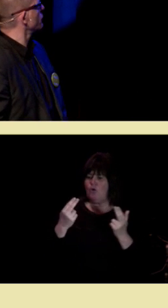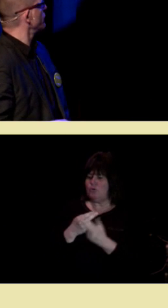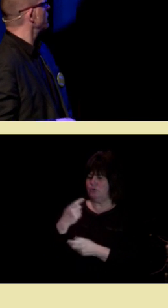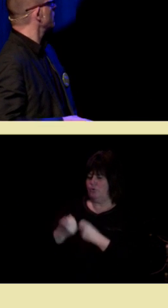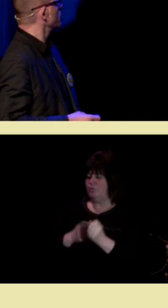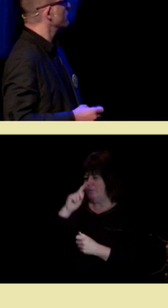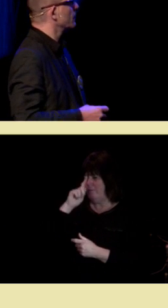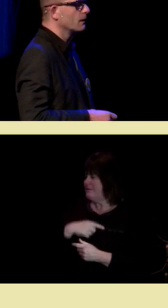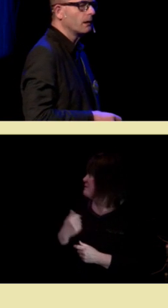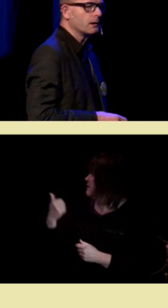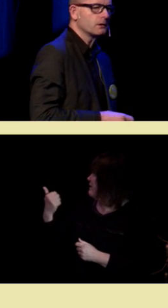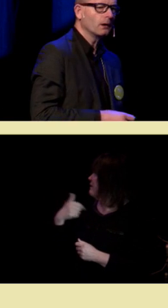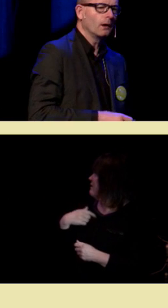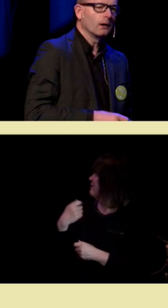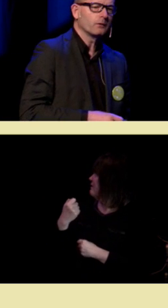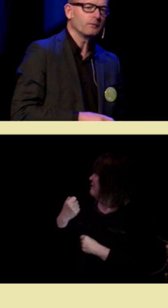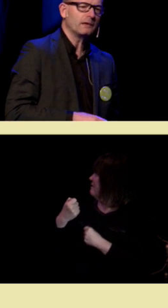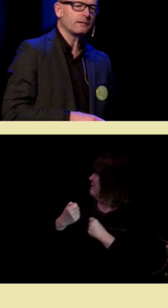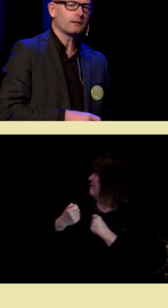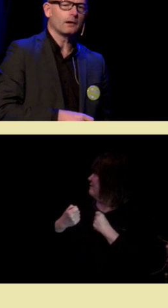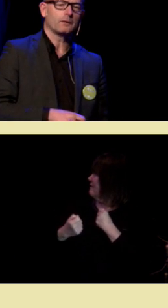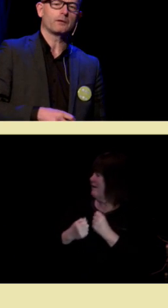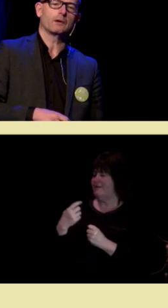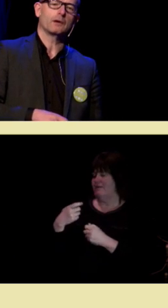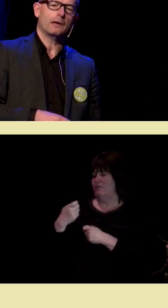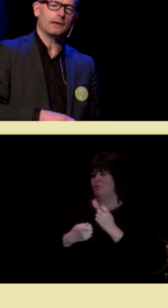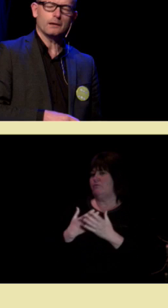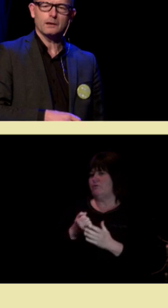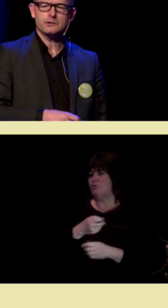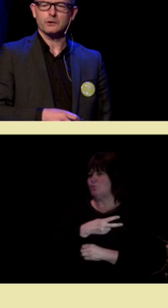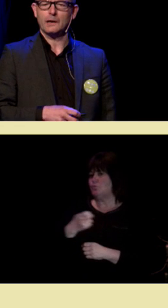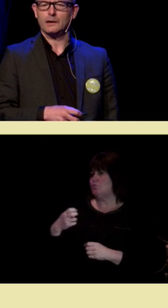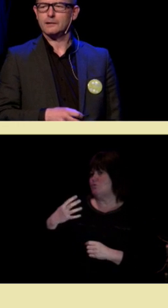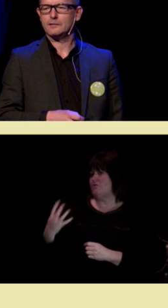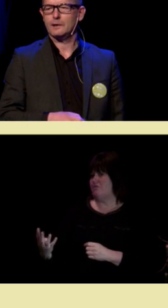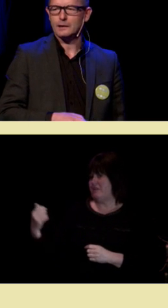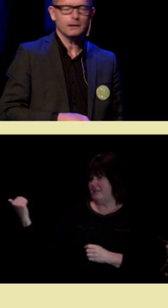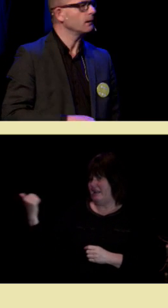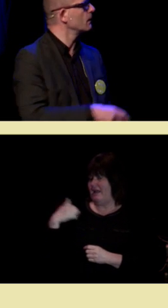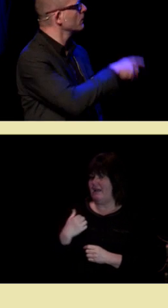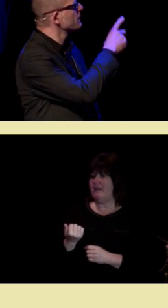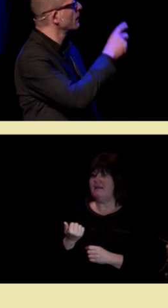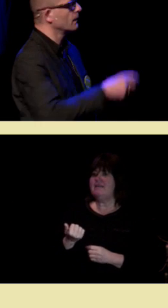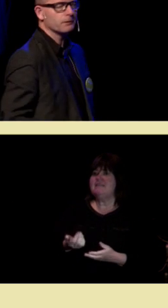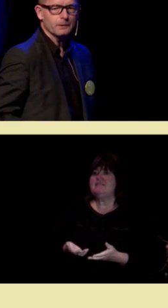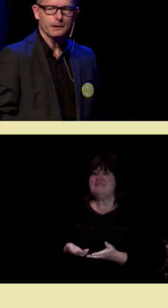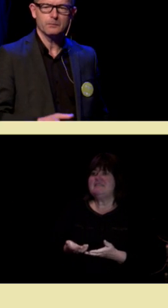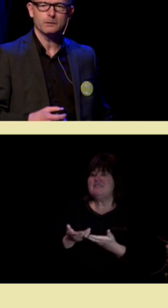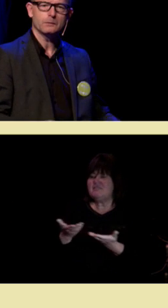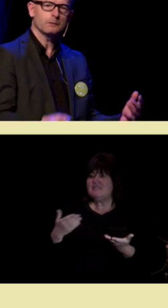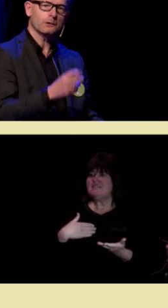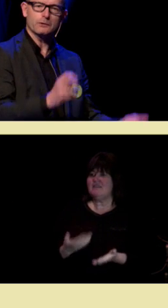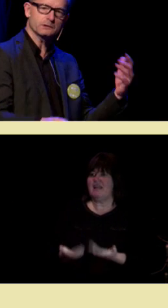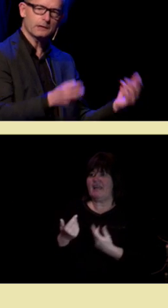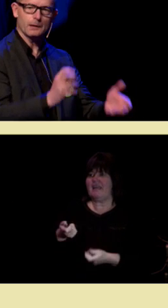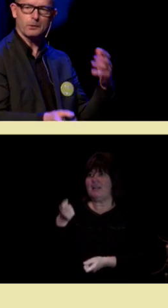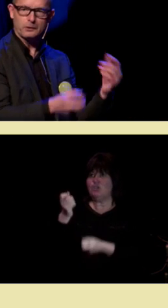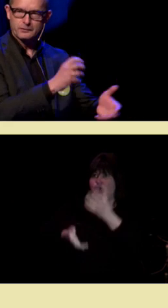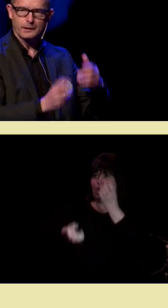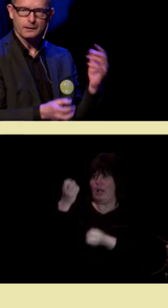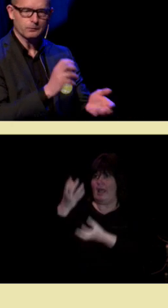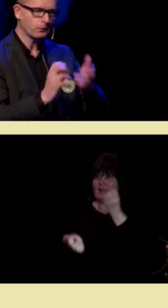2004, publisert i Nature, som viste at enkel sjongleringstrening, ikke med kjæler som den der, men med sånn